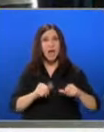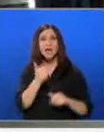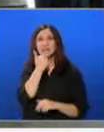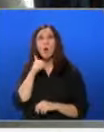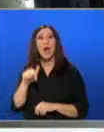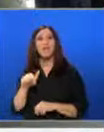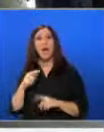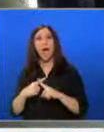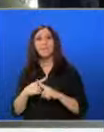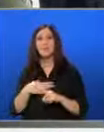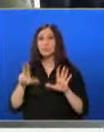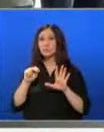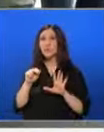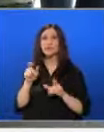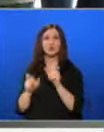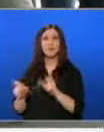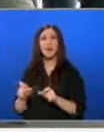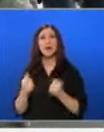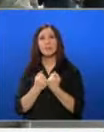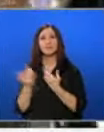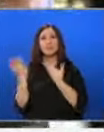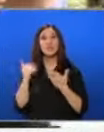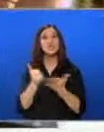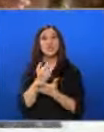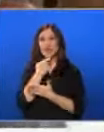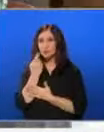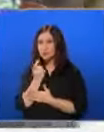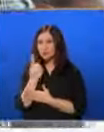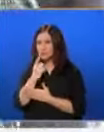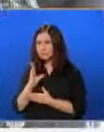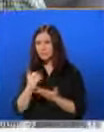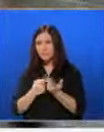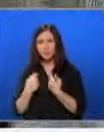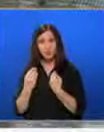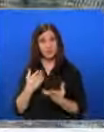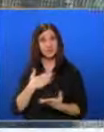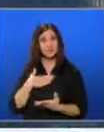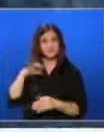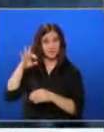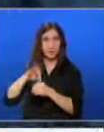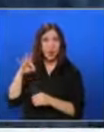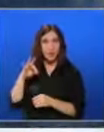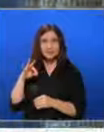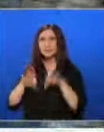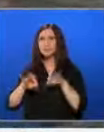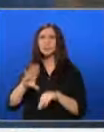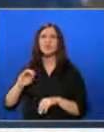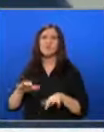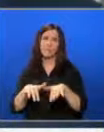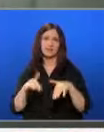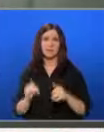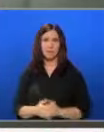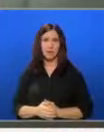80 жители. В местното училище с 16-годишните за първи път ще дадат своя глас на изборите за Европейски